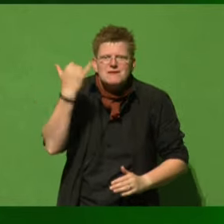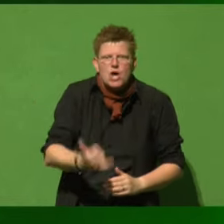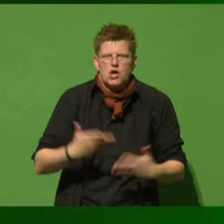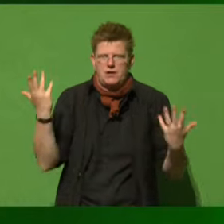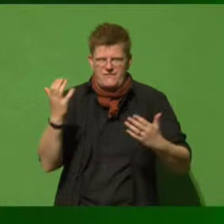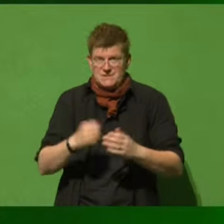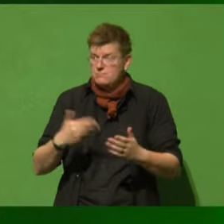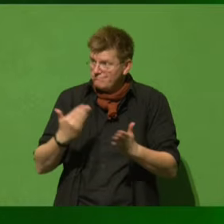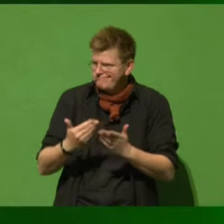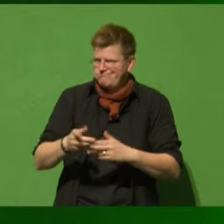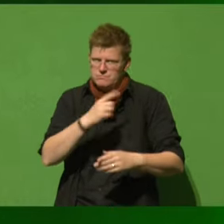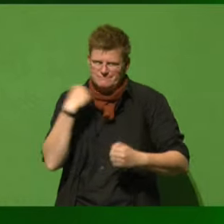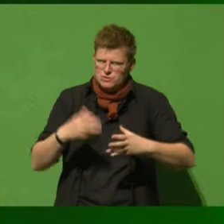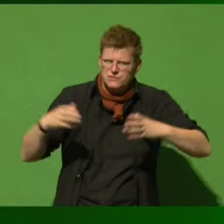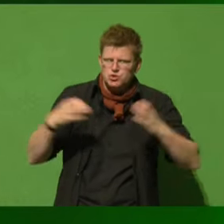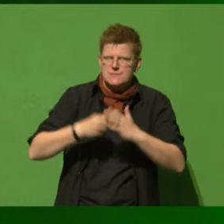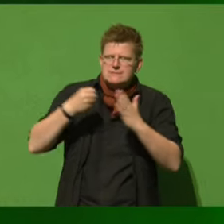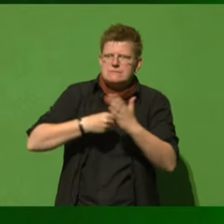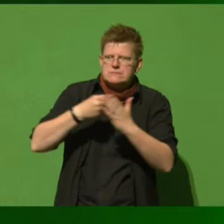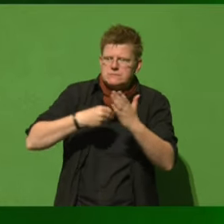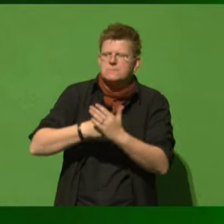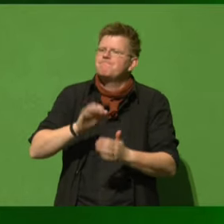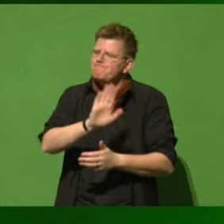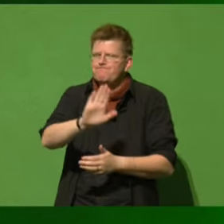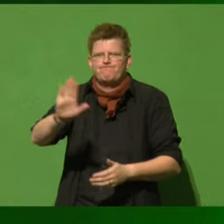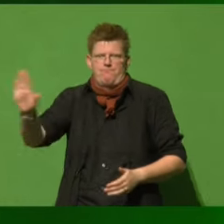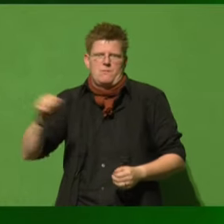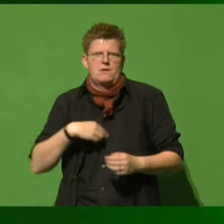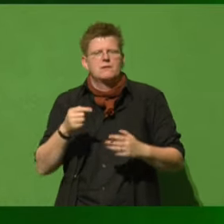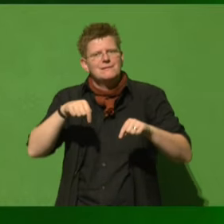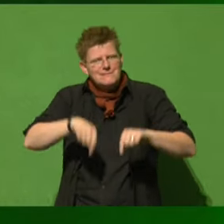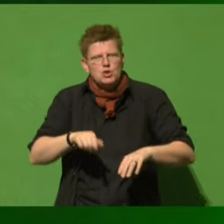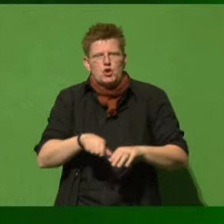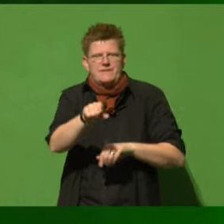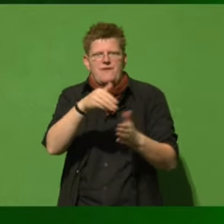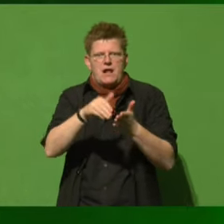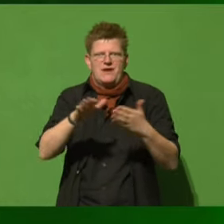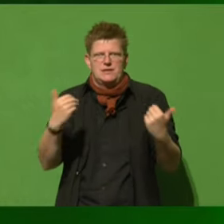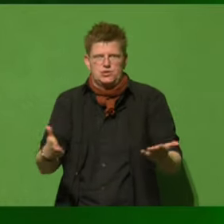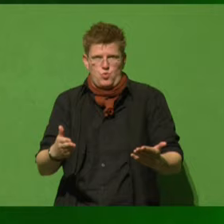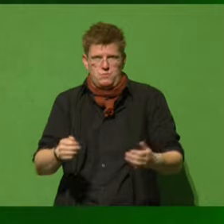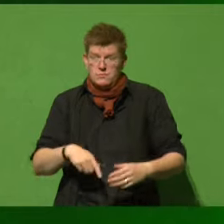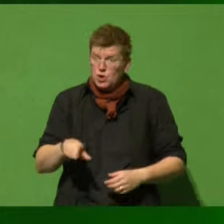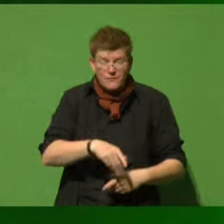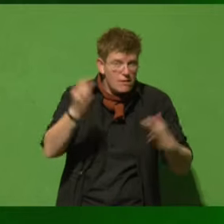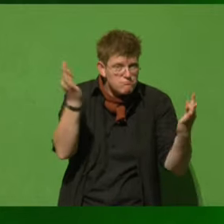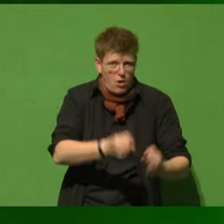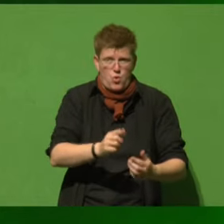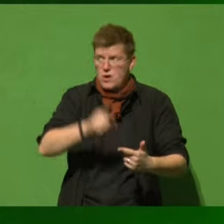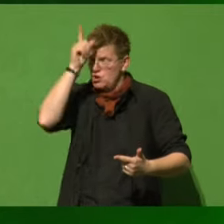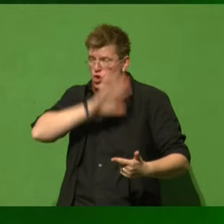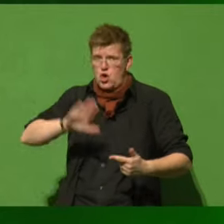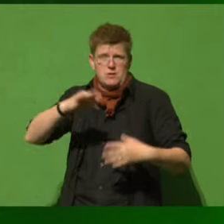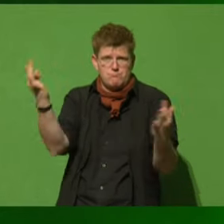erfolgreiche Politik im Öko und im Umweltbereich fortsetzen könnt. NRW braucht es, die Bundesrepublik braucht es und die ganze Welt